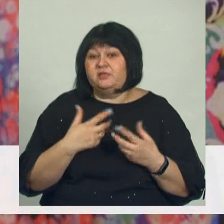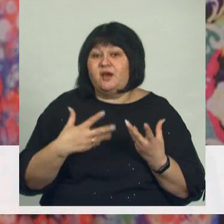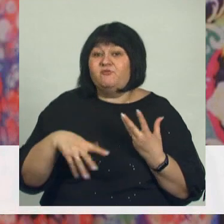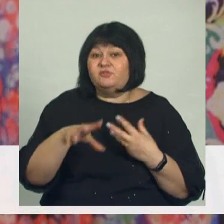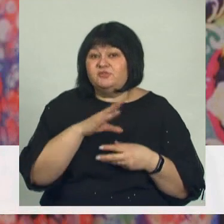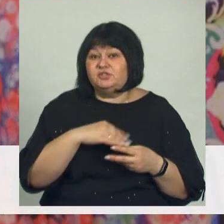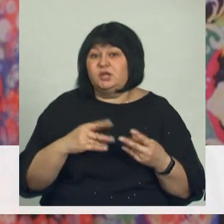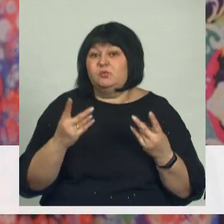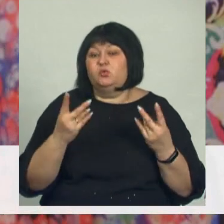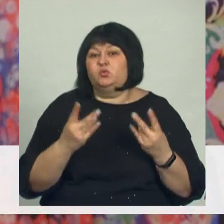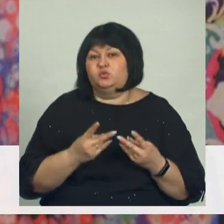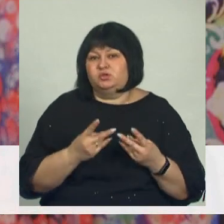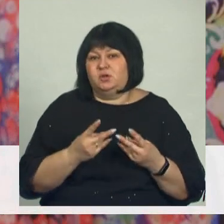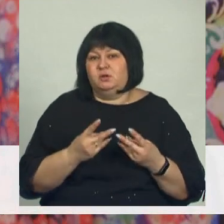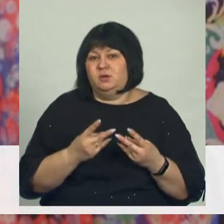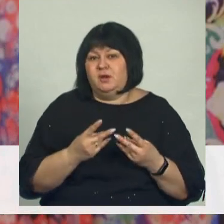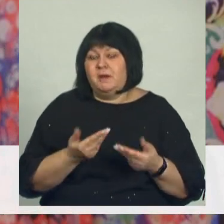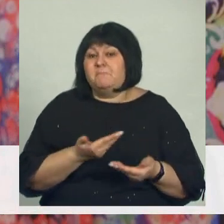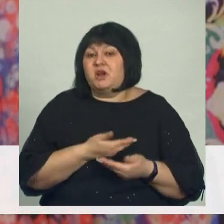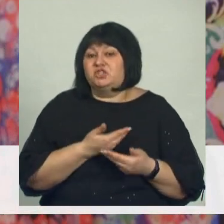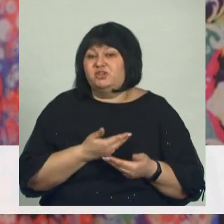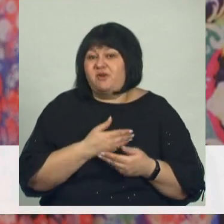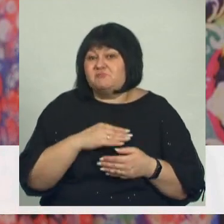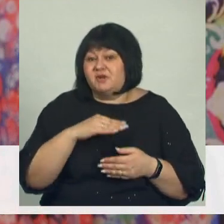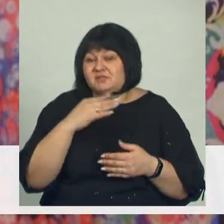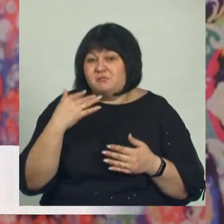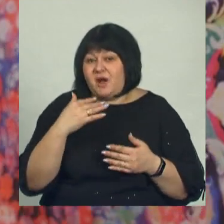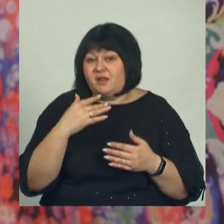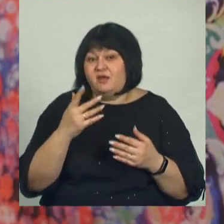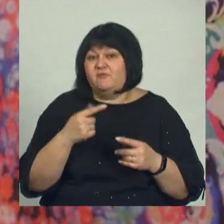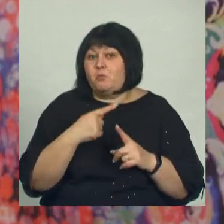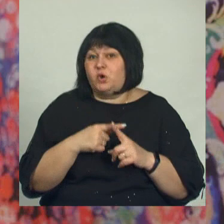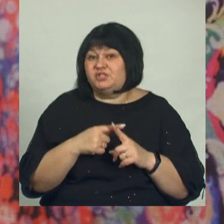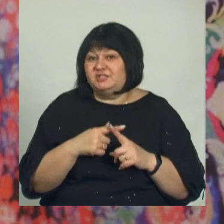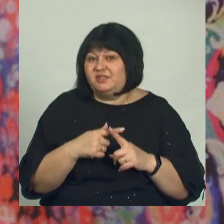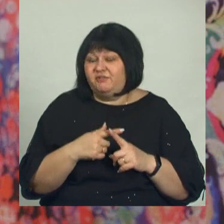максимально проживать 2023 год в позитиве.